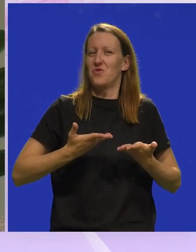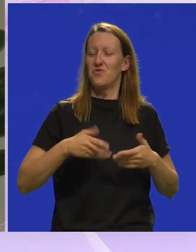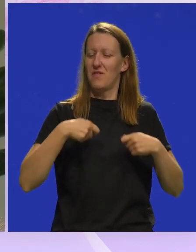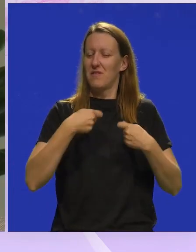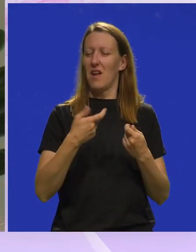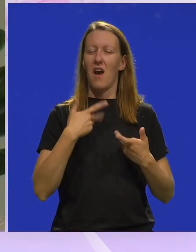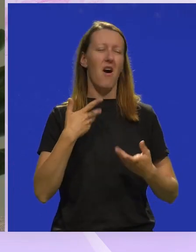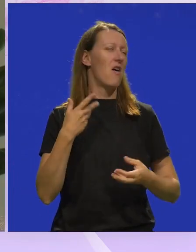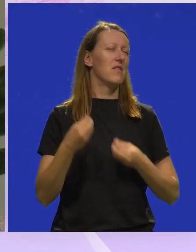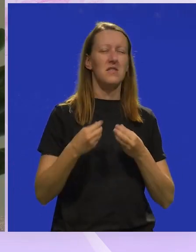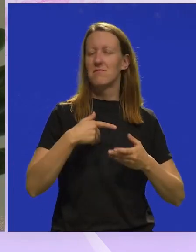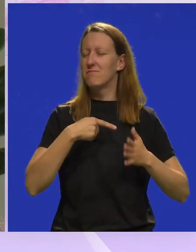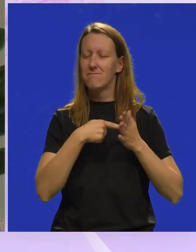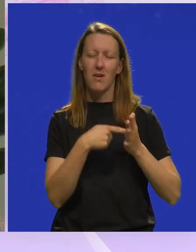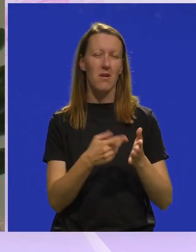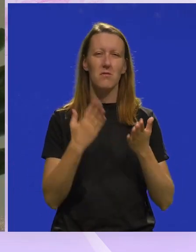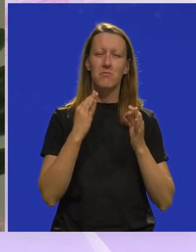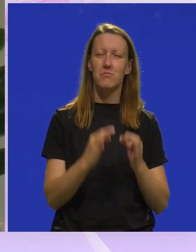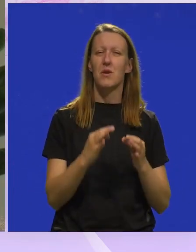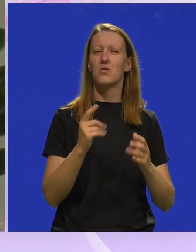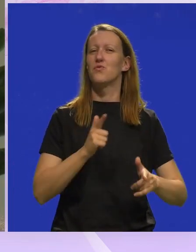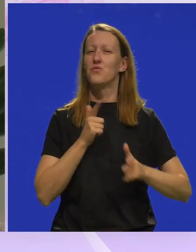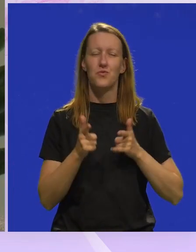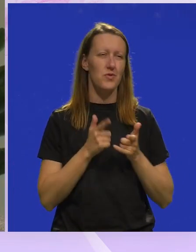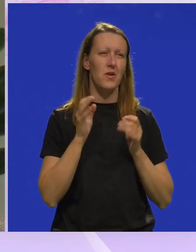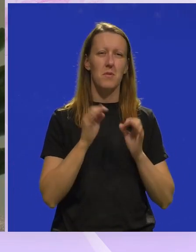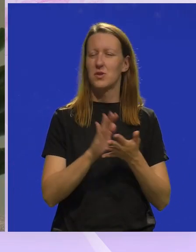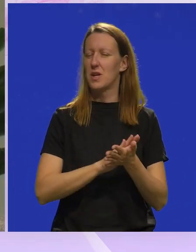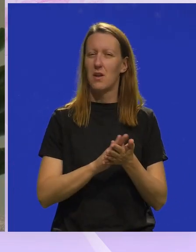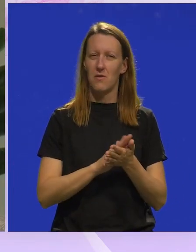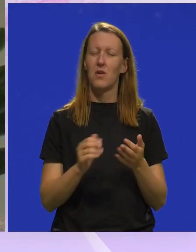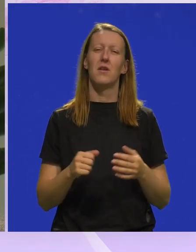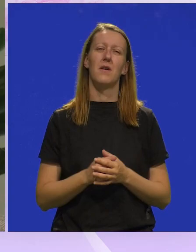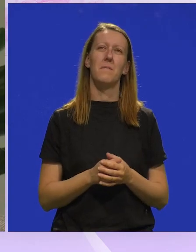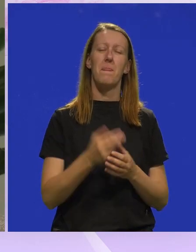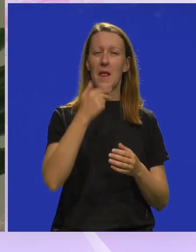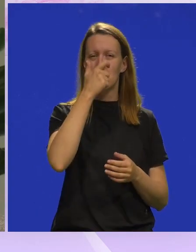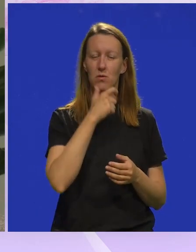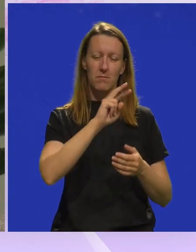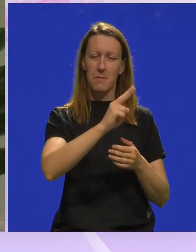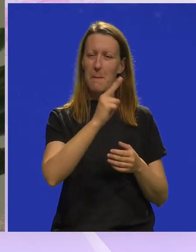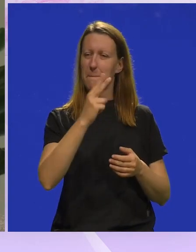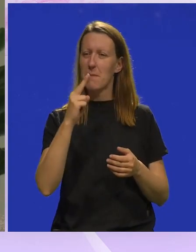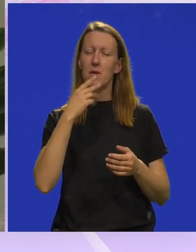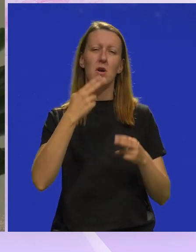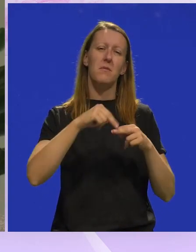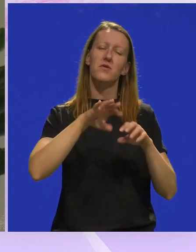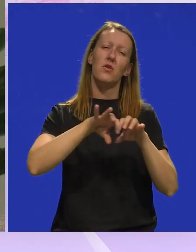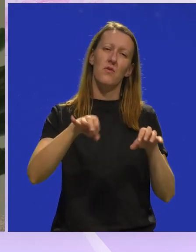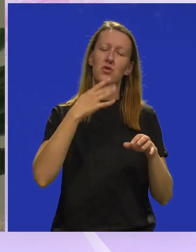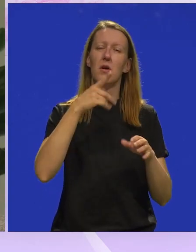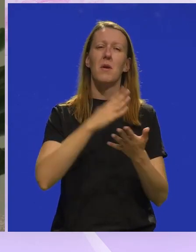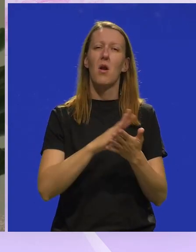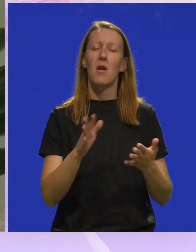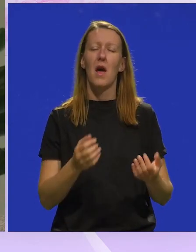da se izigramo, da baš smo uživali. Evo, baš sam zadovoljna. Iz uloge u ulogu, što bi izdvojila,